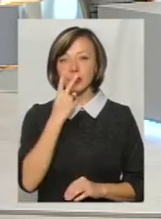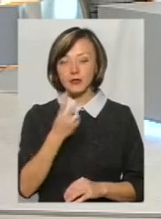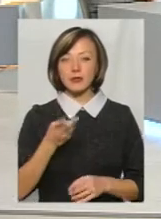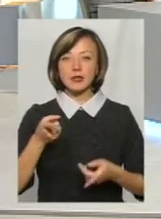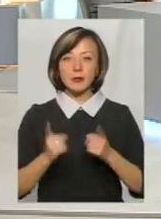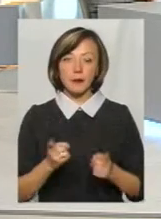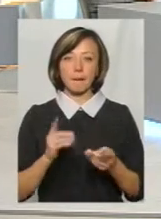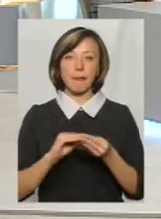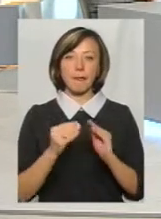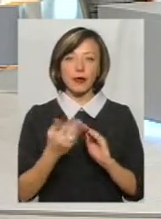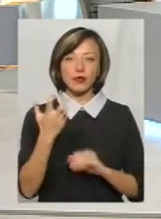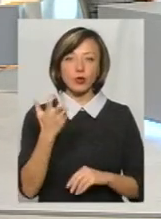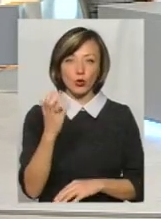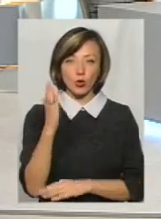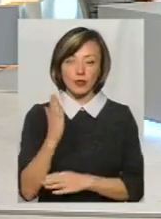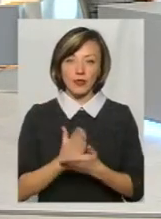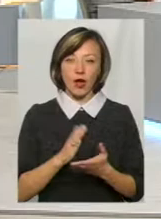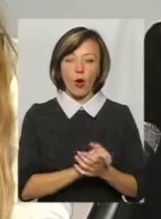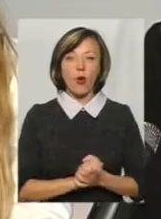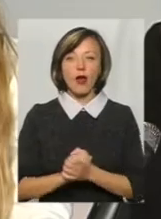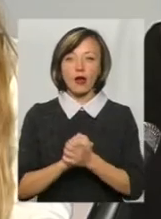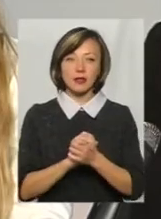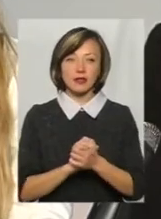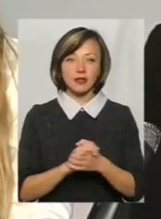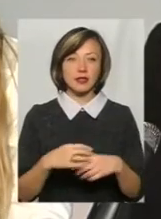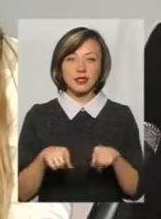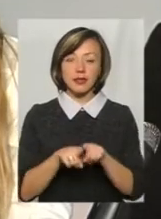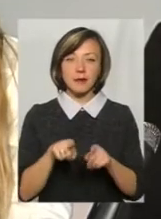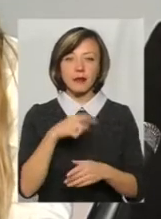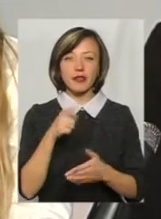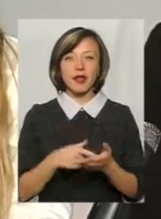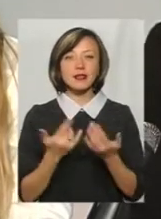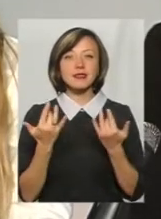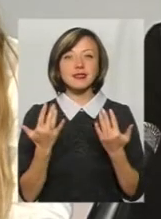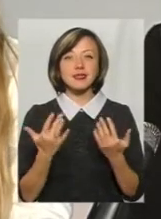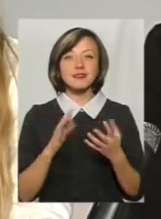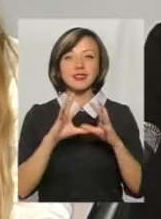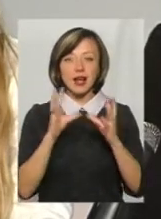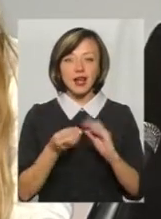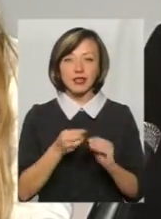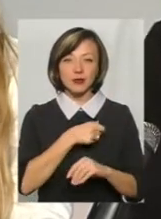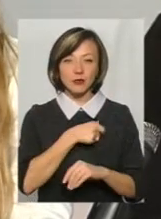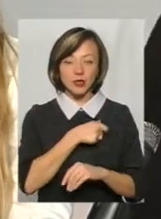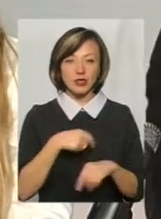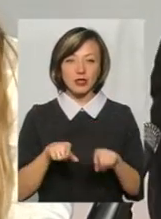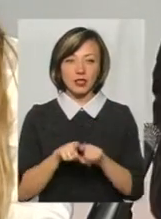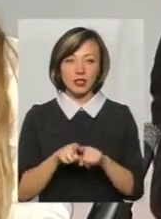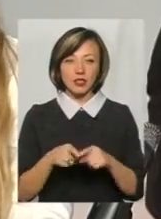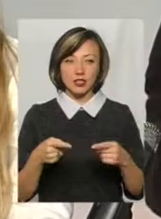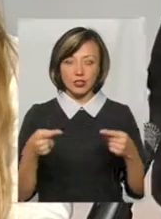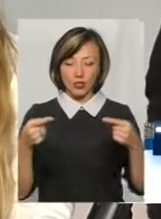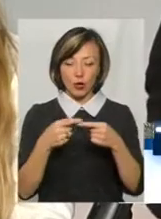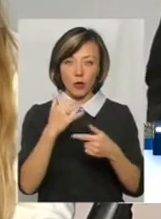В коаліції, ну, по-перше, питання ще на скільки в коаліції є, скільки взагалі в коаліції є депутатів, тому що чіткого